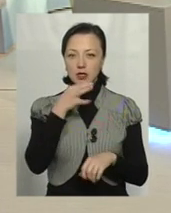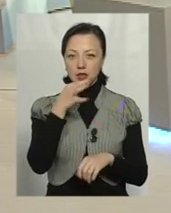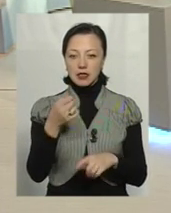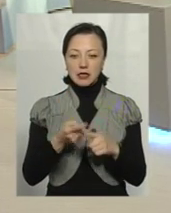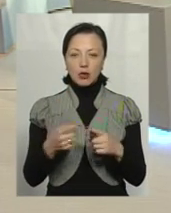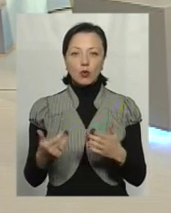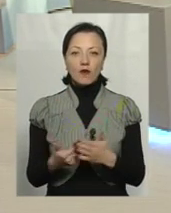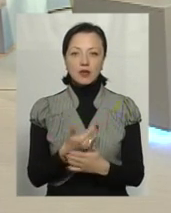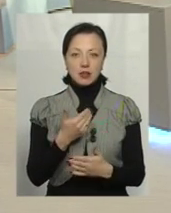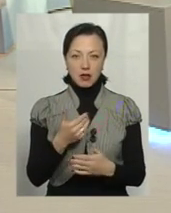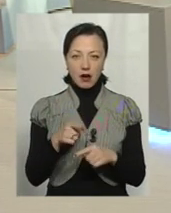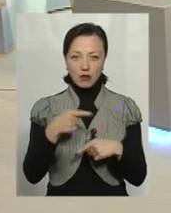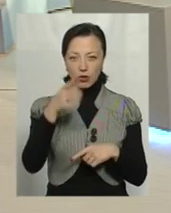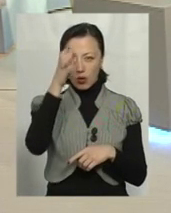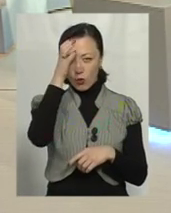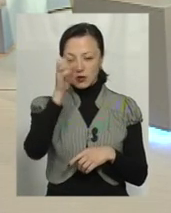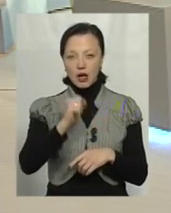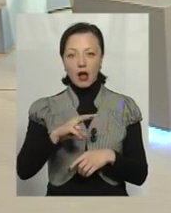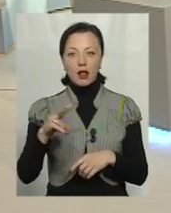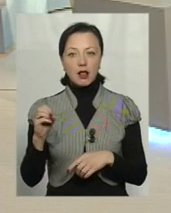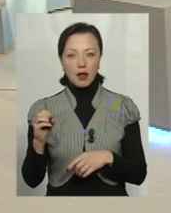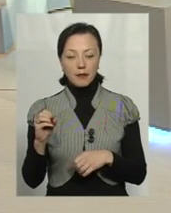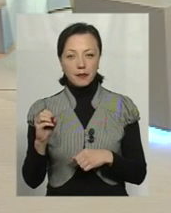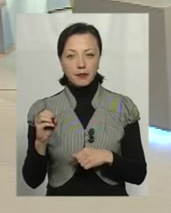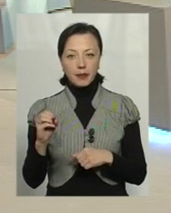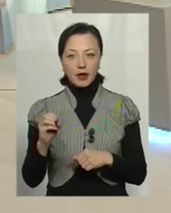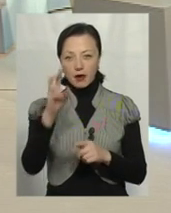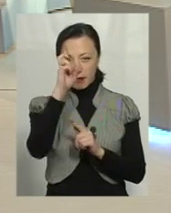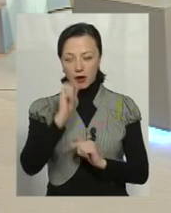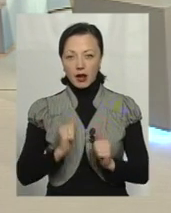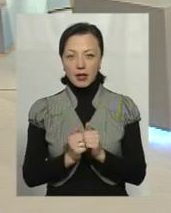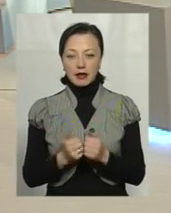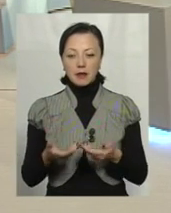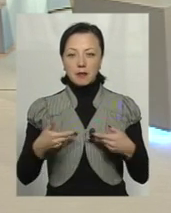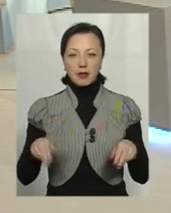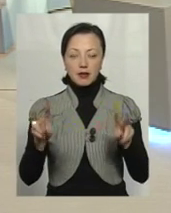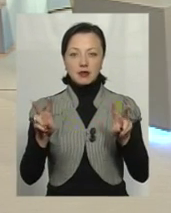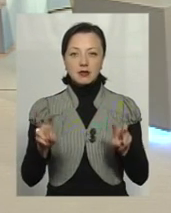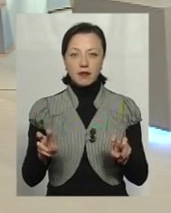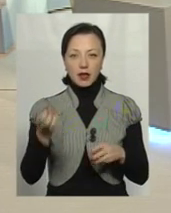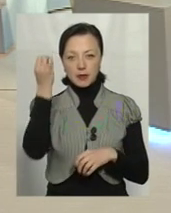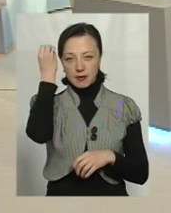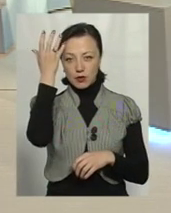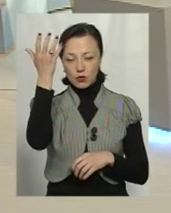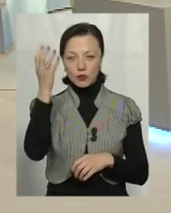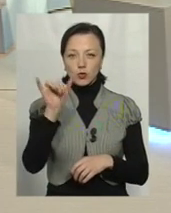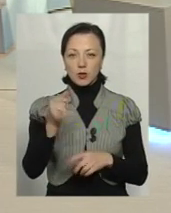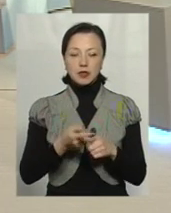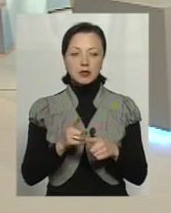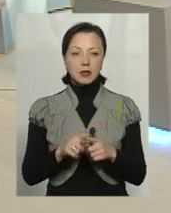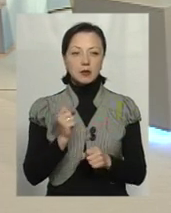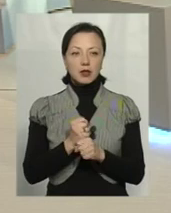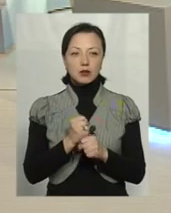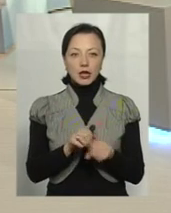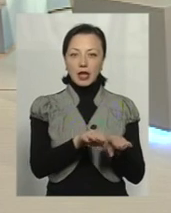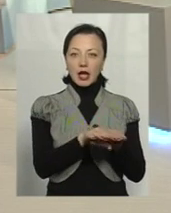новизна, як кажуть науковці. Але в країнах, які ми називаємо так звані цивілізовані, в них це працює на